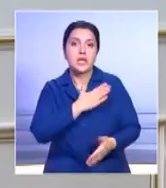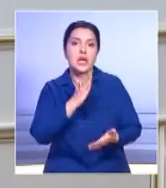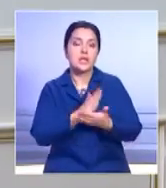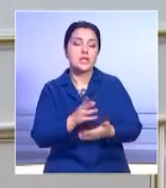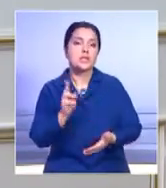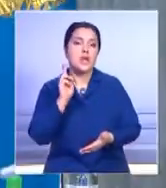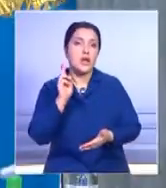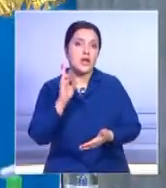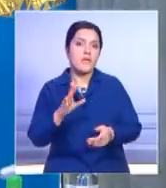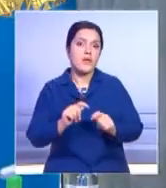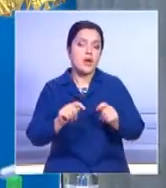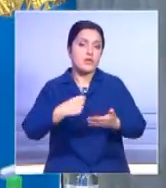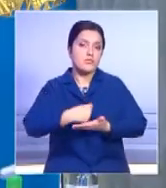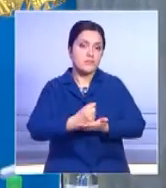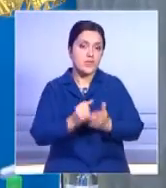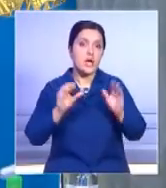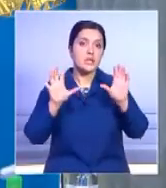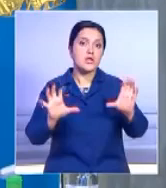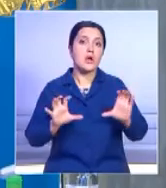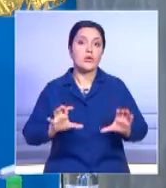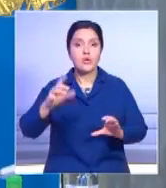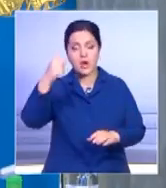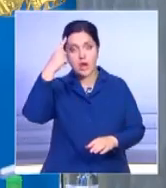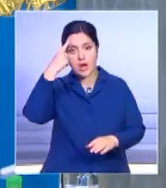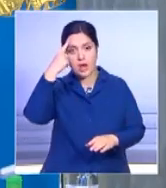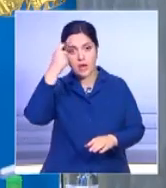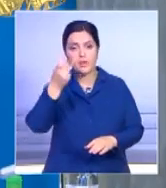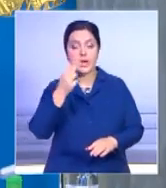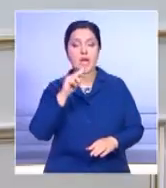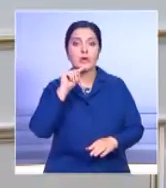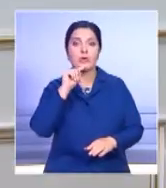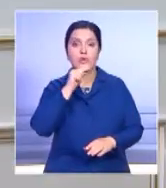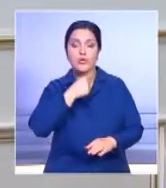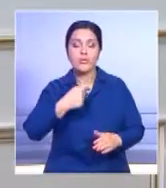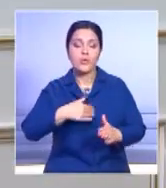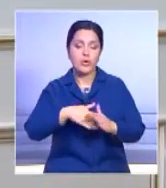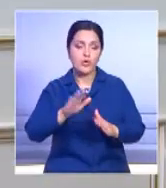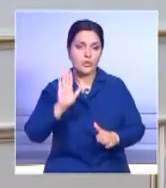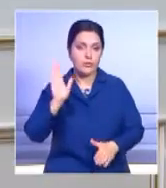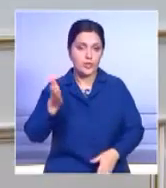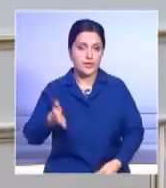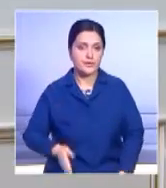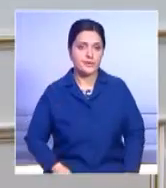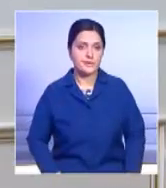легализации имущества. Президент напомнил о последствиях для экономики страны.